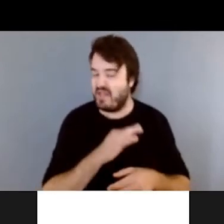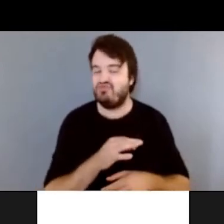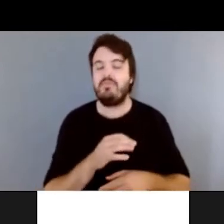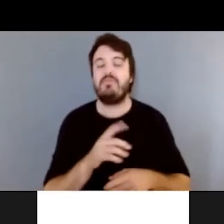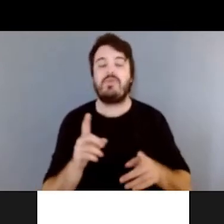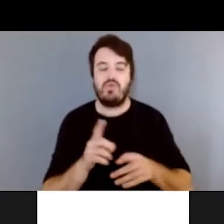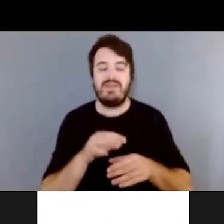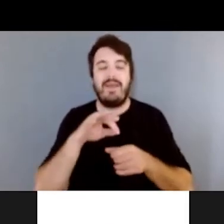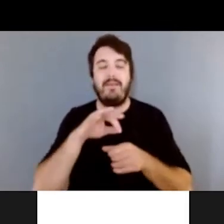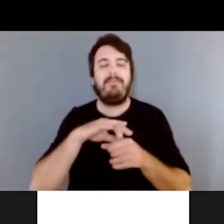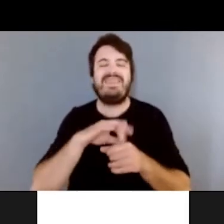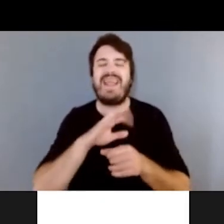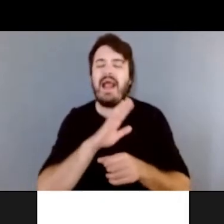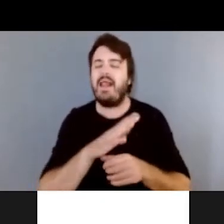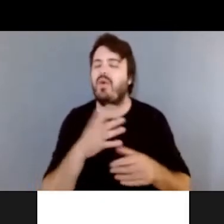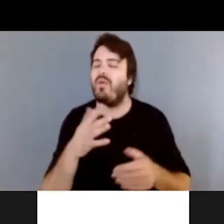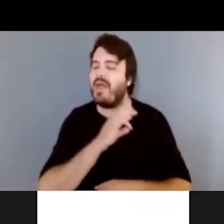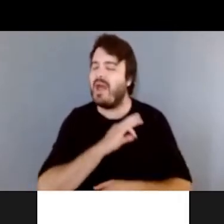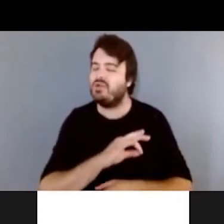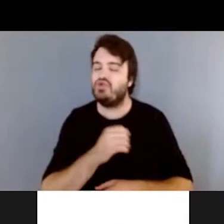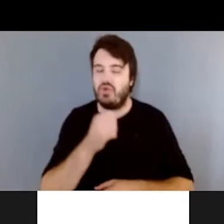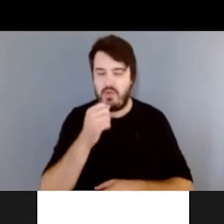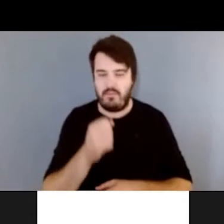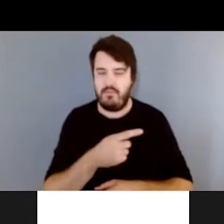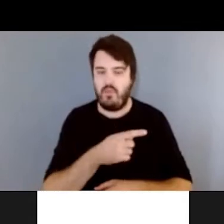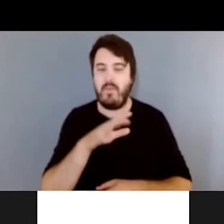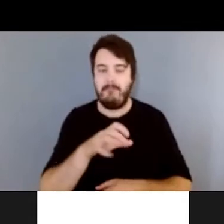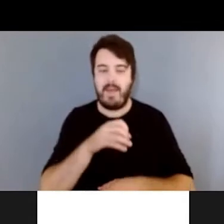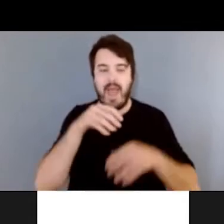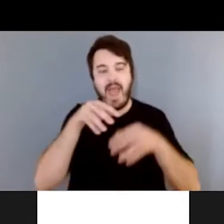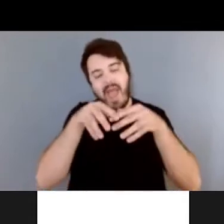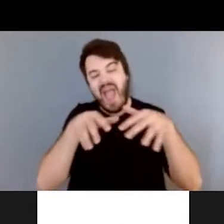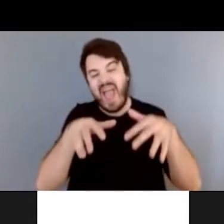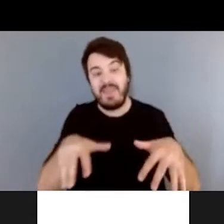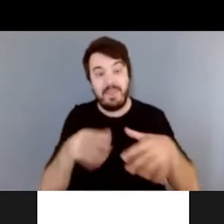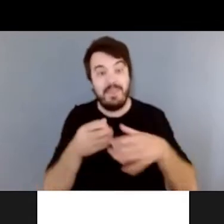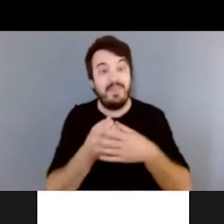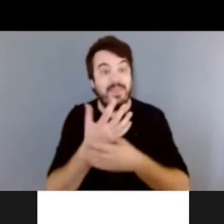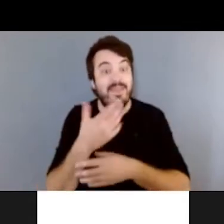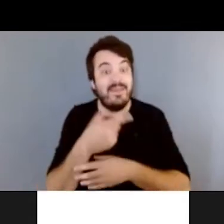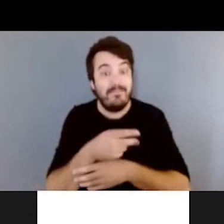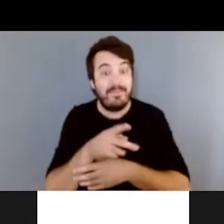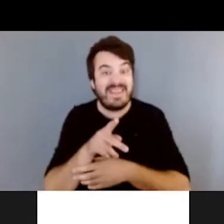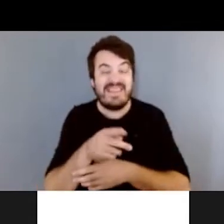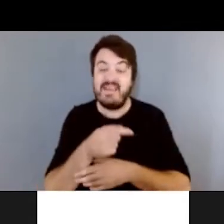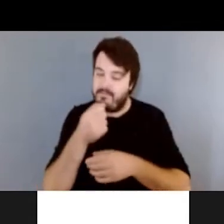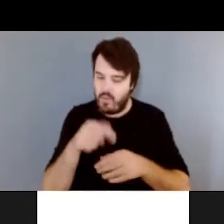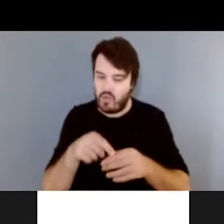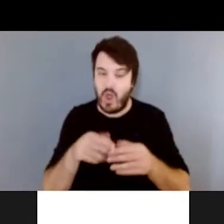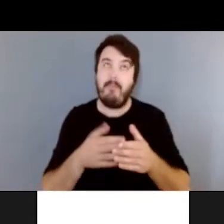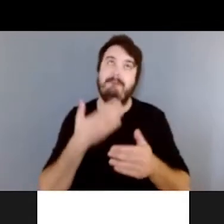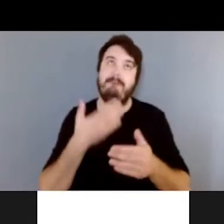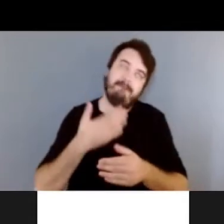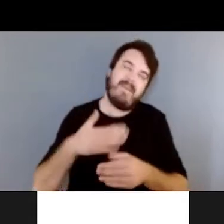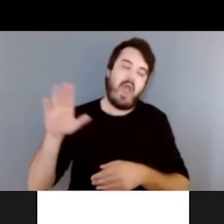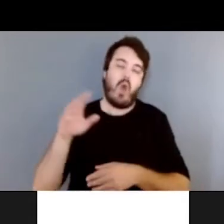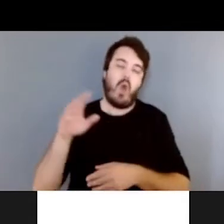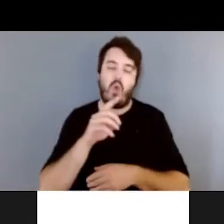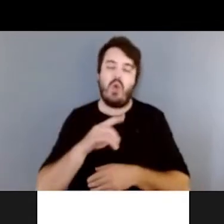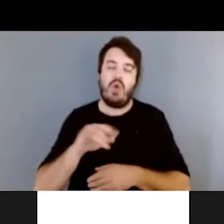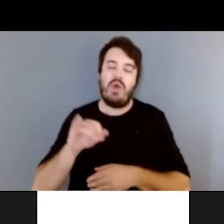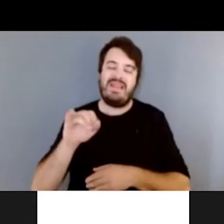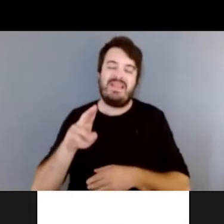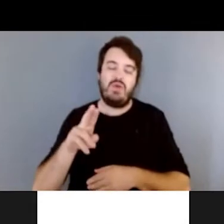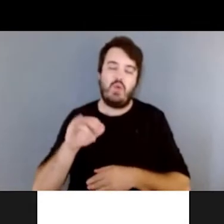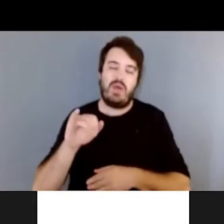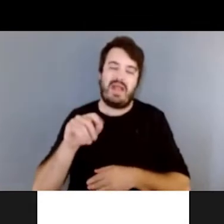Médicinalement, on va utiliser aussi la racine de persil. Elle est encore plus diurétique que la feuille